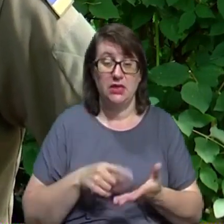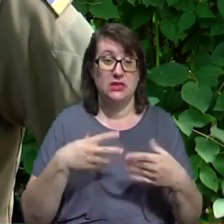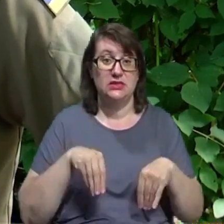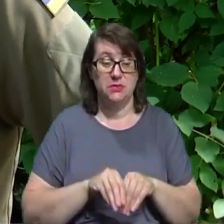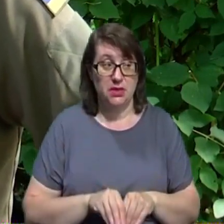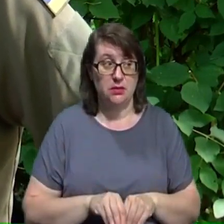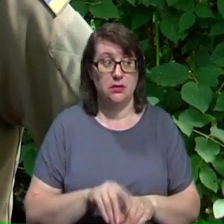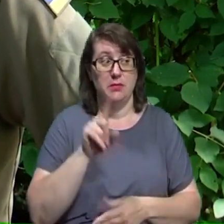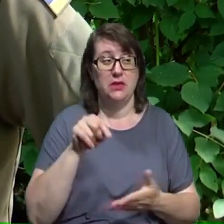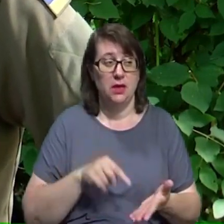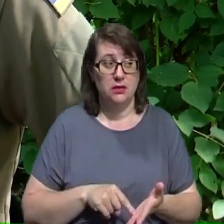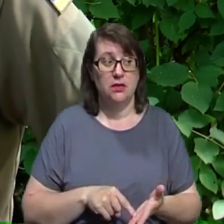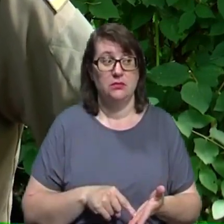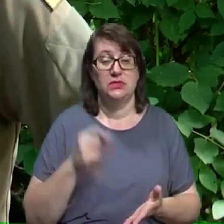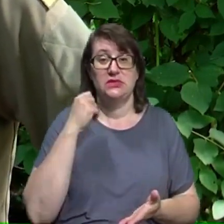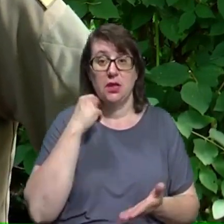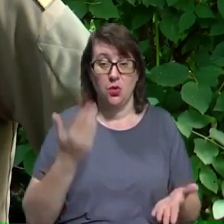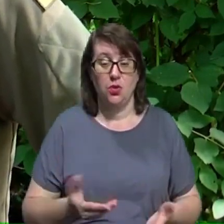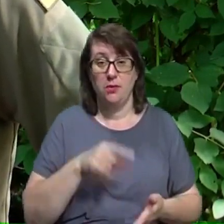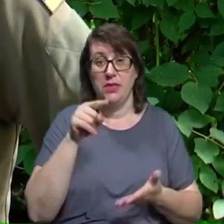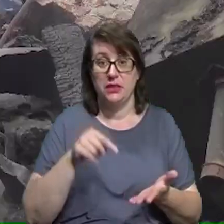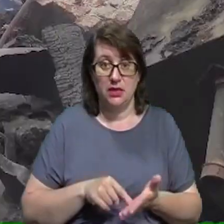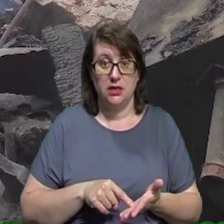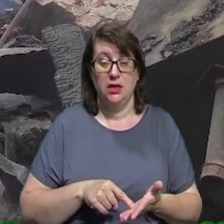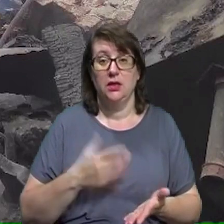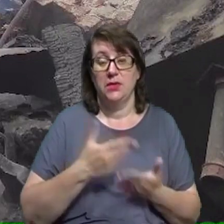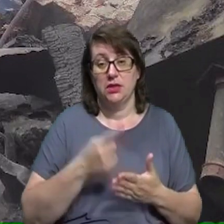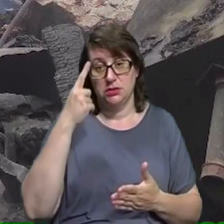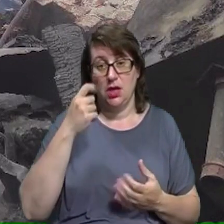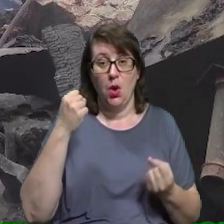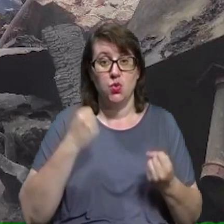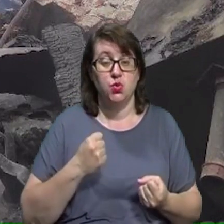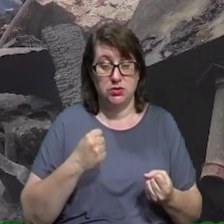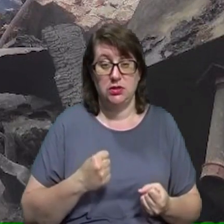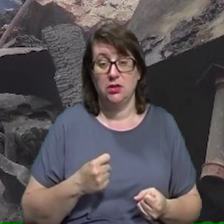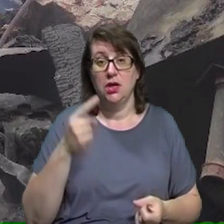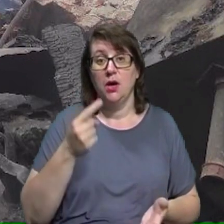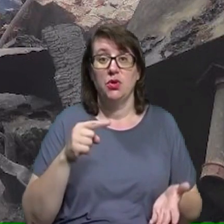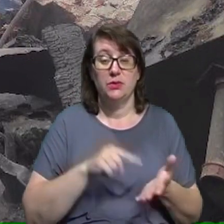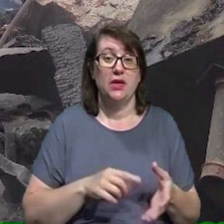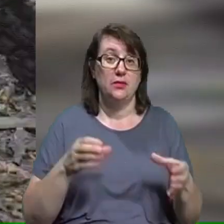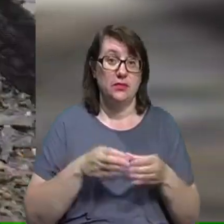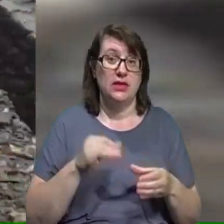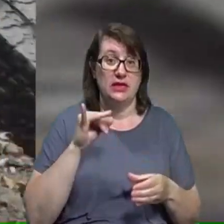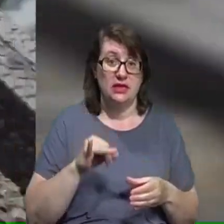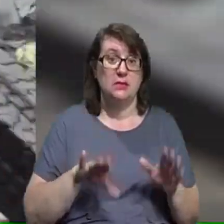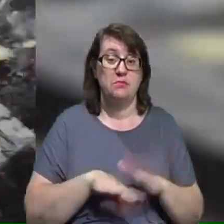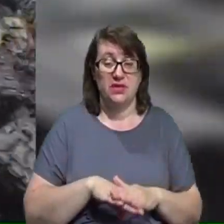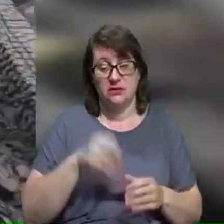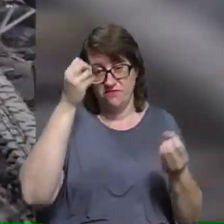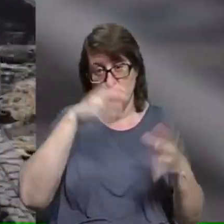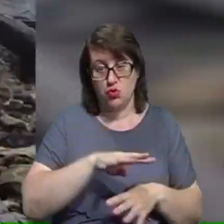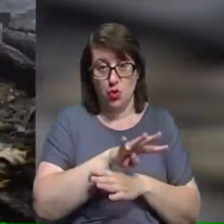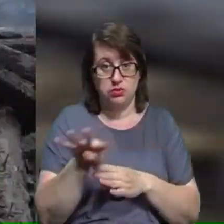з алкоголем, питання з контузіями дуже важливо. Потрапляв їх батальйон під ворожі обстріли. На цих кадрах